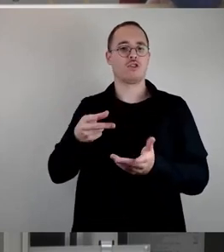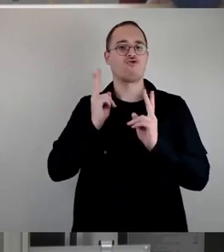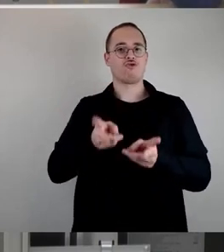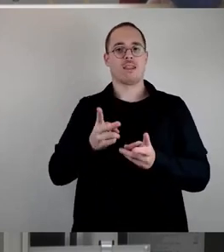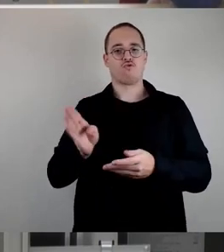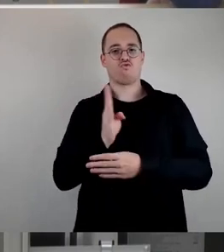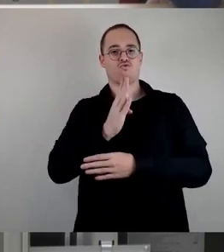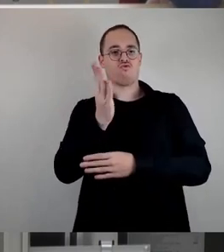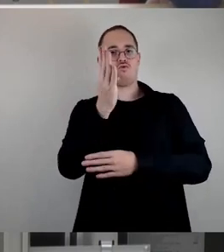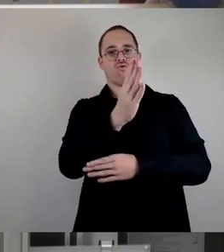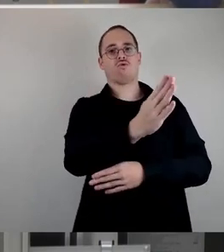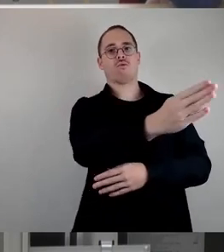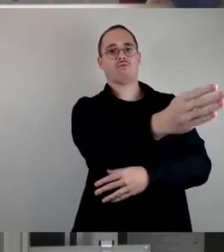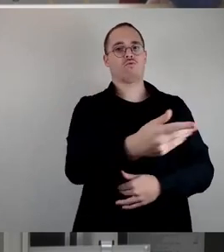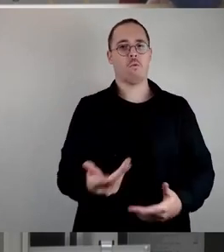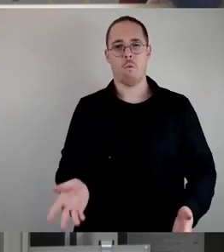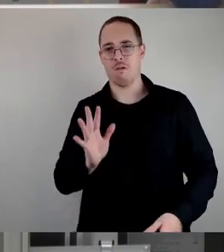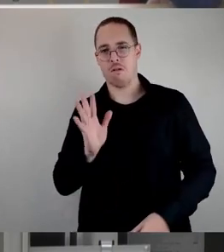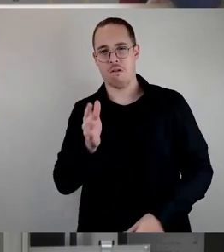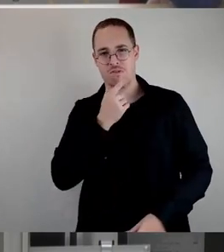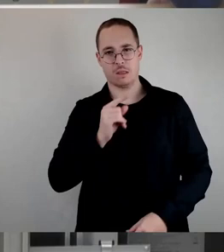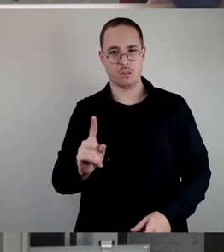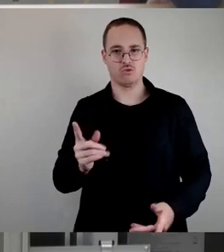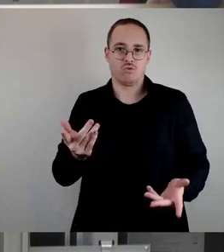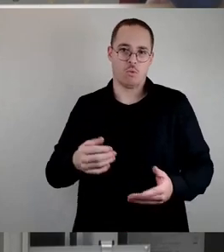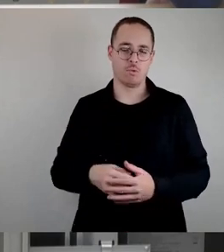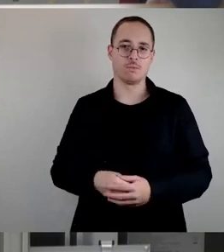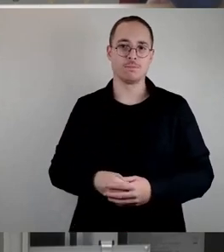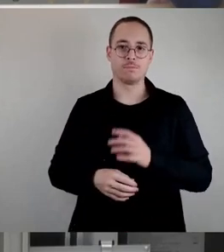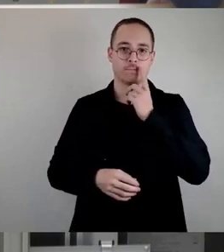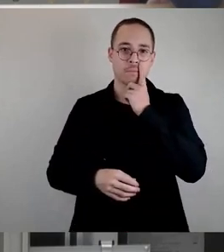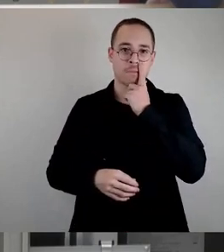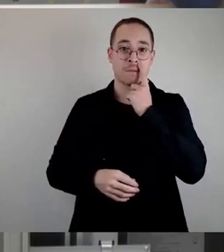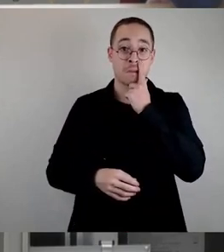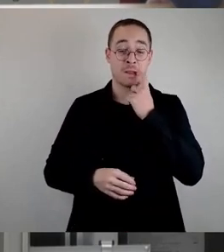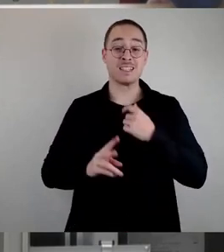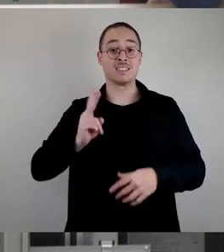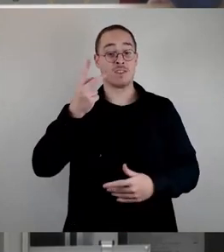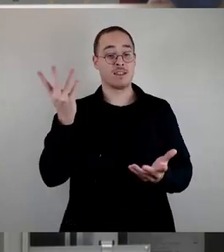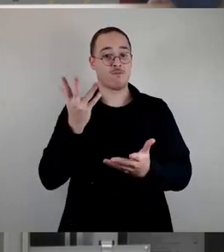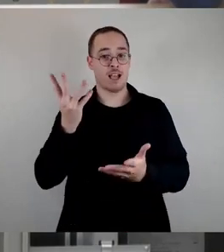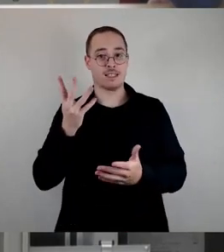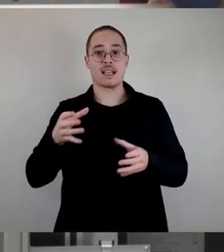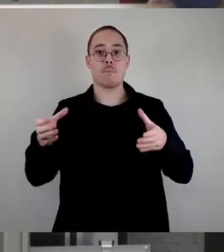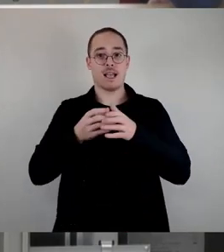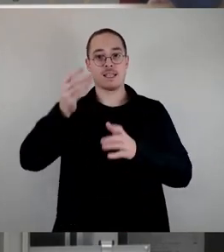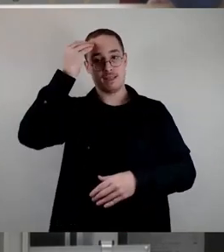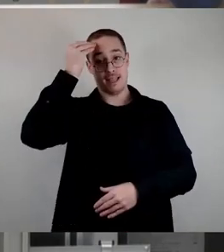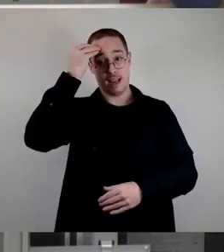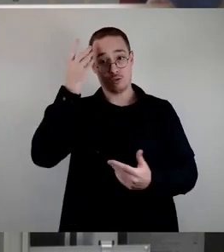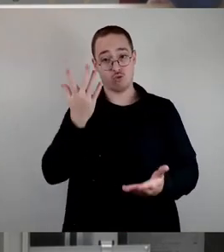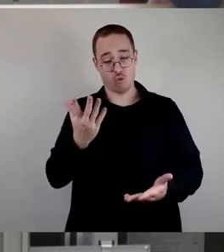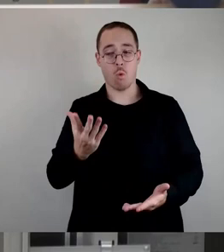hier um das längere gemeinsame Lernen. Es ist wissenschaftlich völlig unbestritten, dass das für mehr sozialen Zusammenhalt sorgt, für